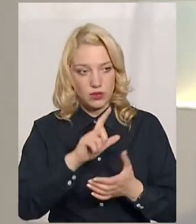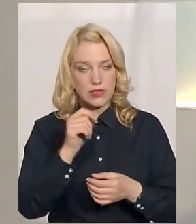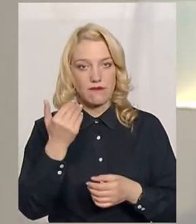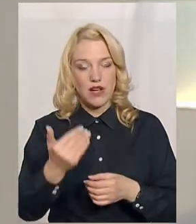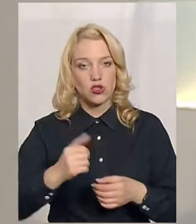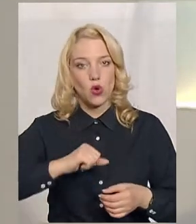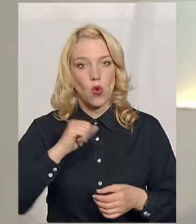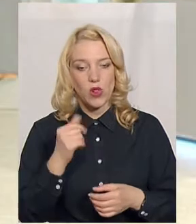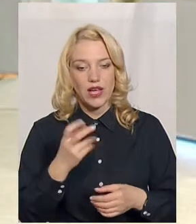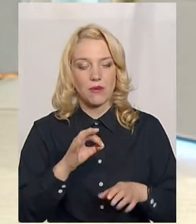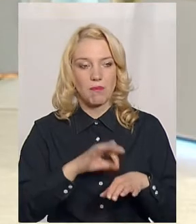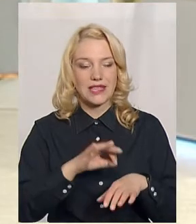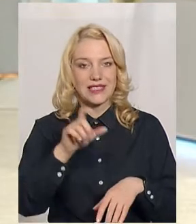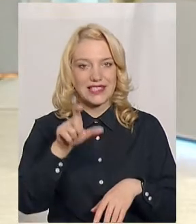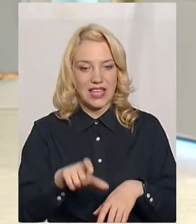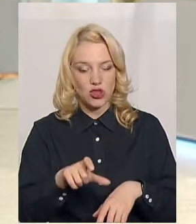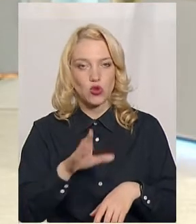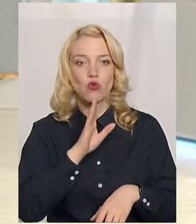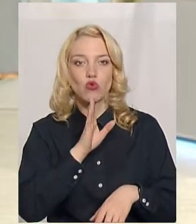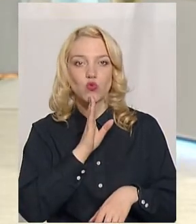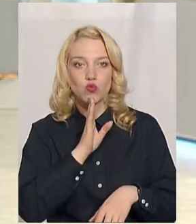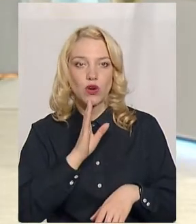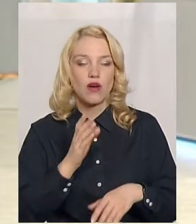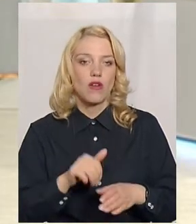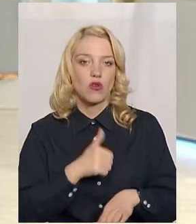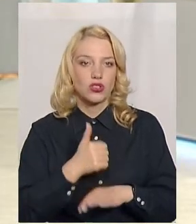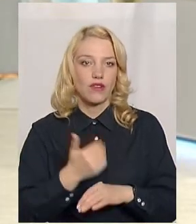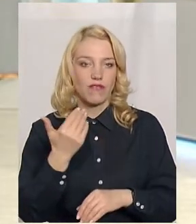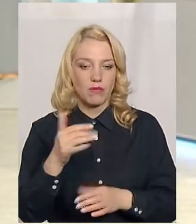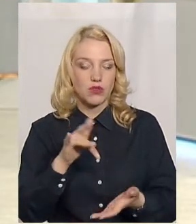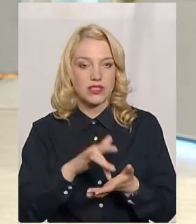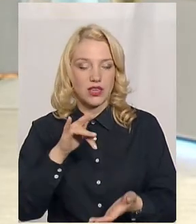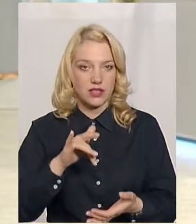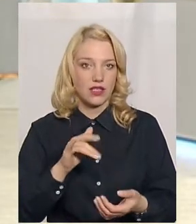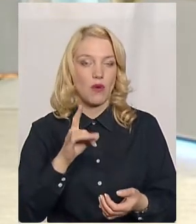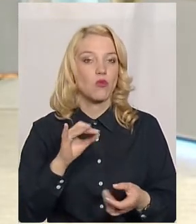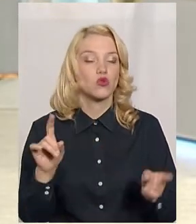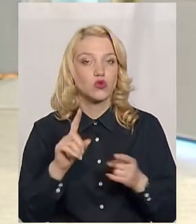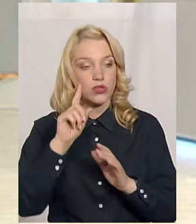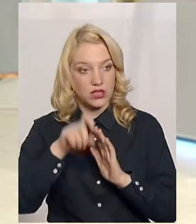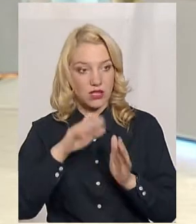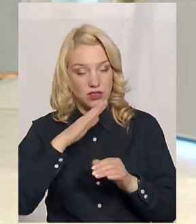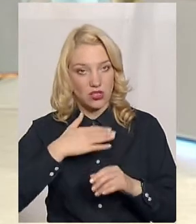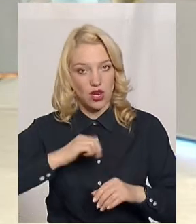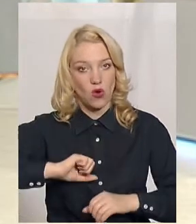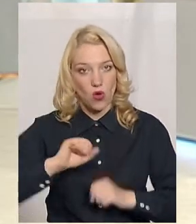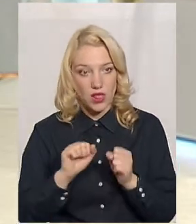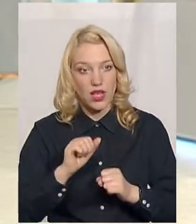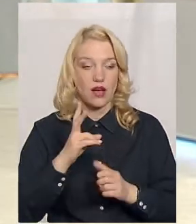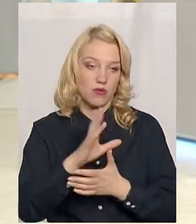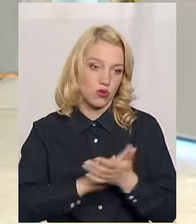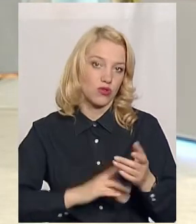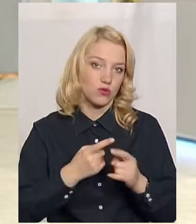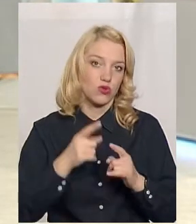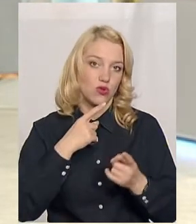вашим колегою і пацієнтом, пацієнткою в очолюваному вами центрі. Про що дізналась ми? Подивимось і продовжимо із вами